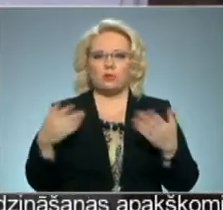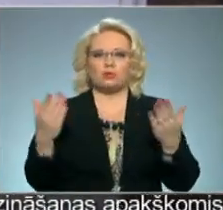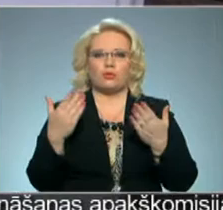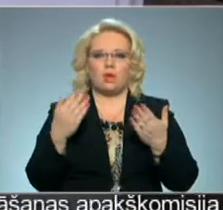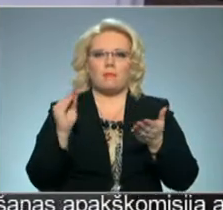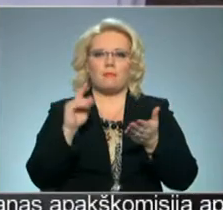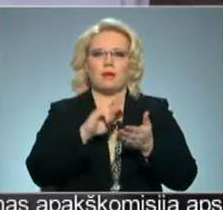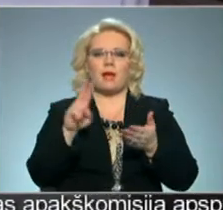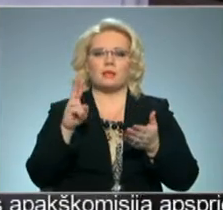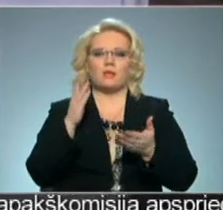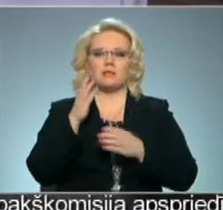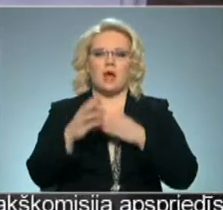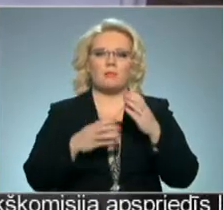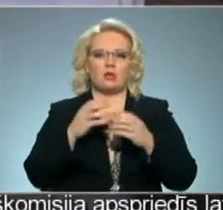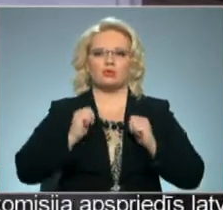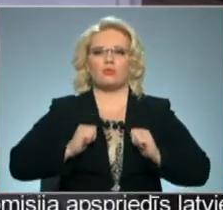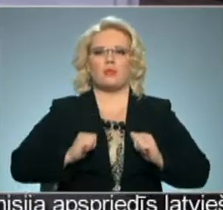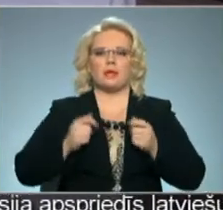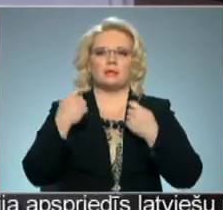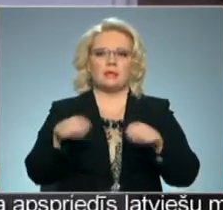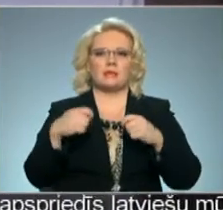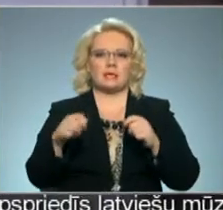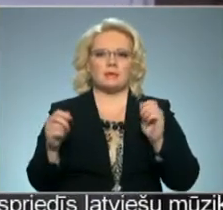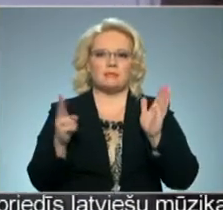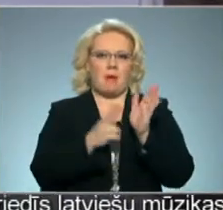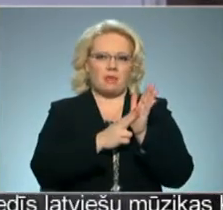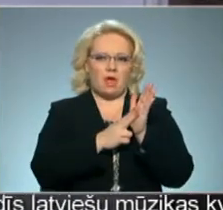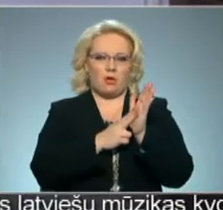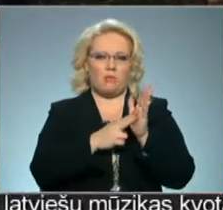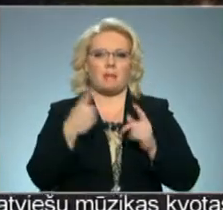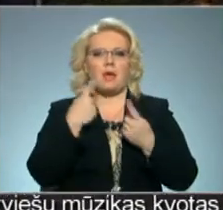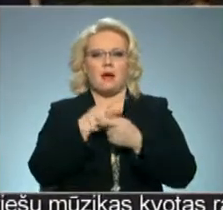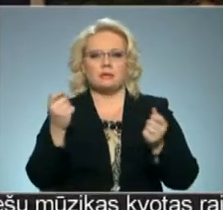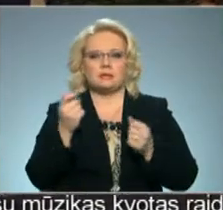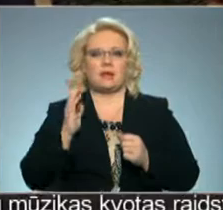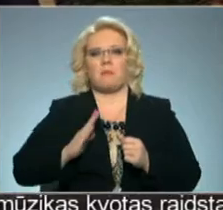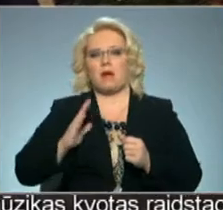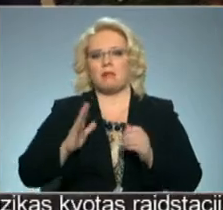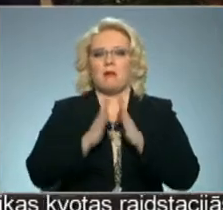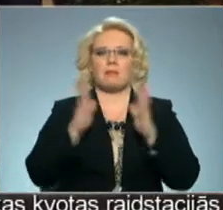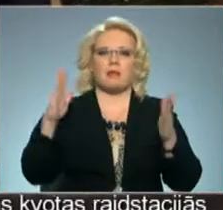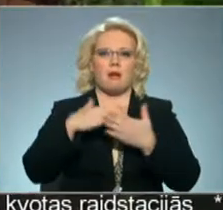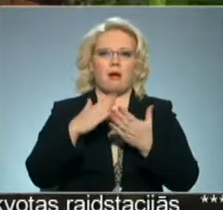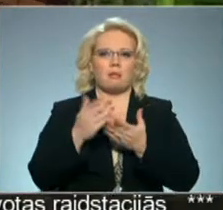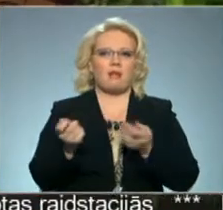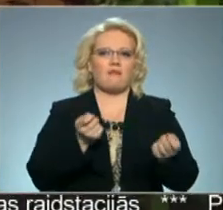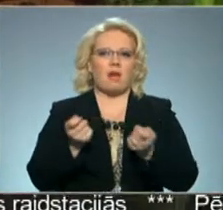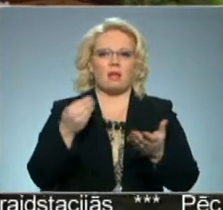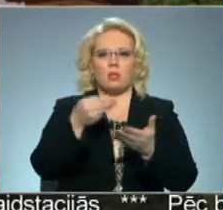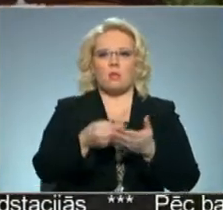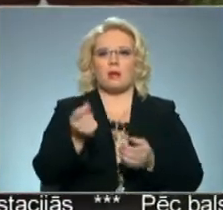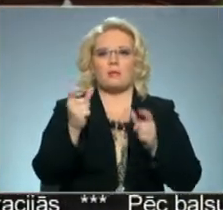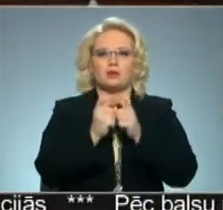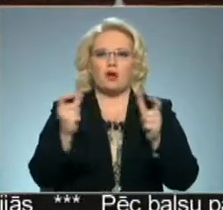kuriem ir kāds no starptautiskajiem godīgas cirdzniecības mārķējumiem. Jādzīst, ka pagaidām lielākā daļa veikalā nopērkamās